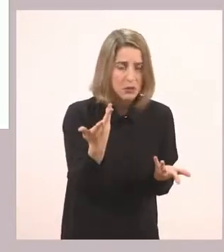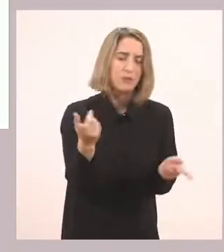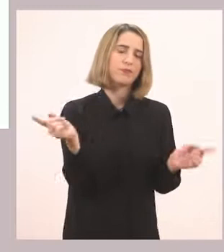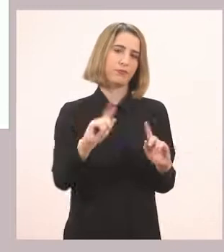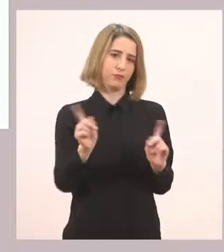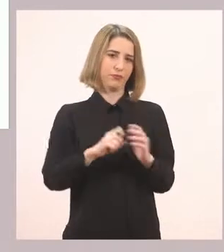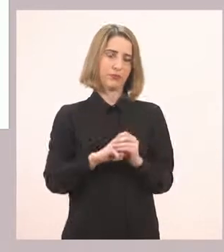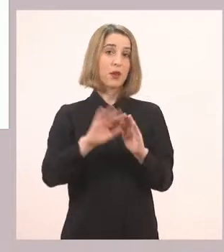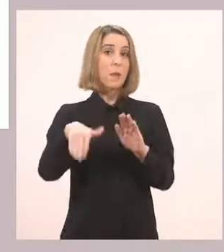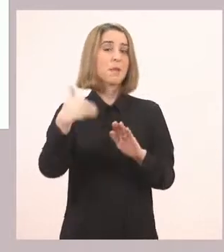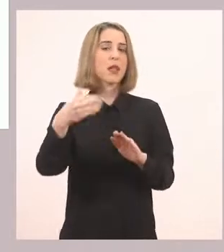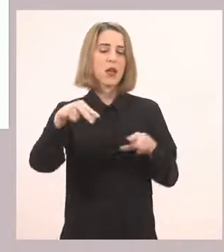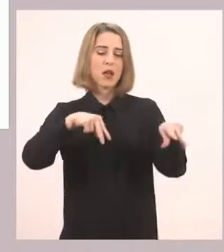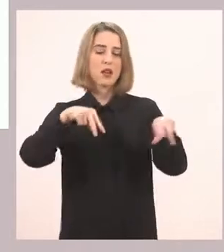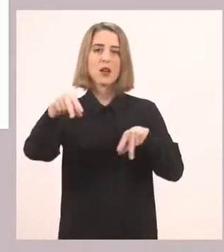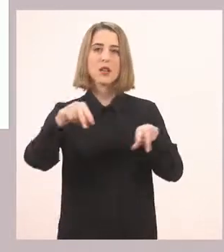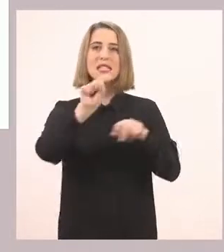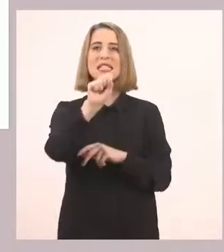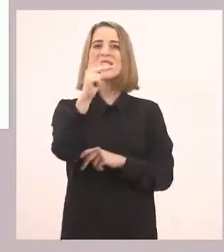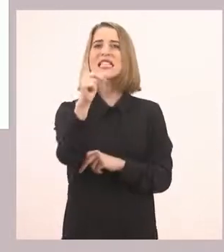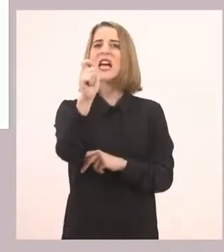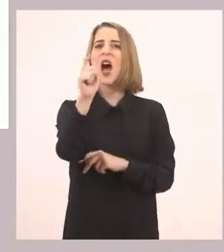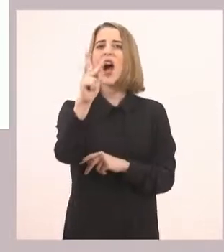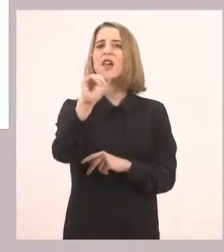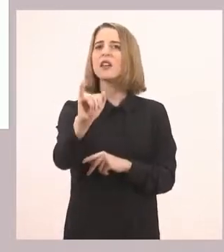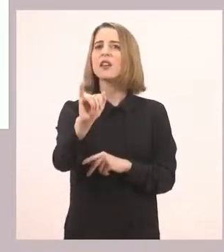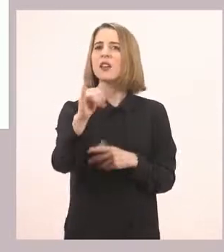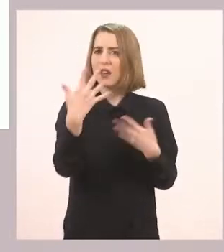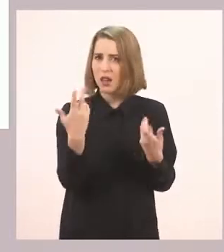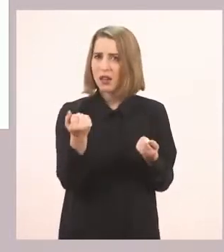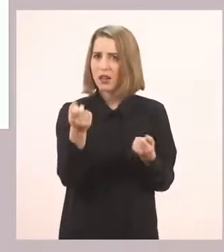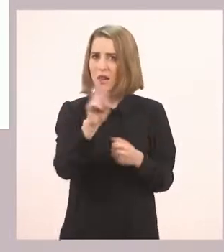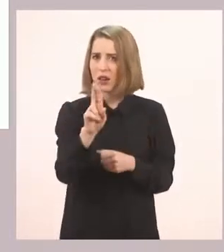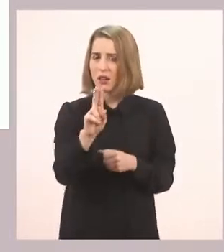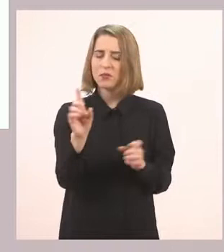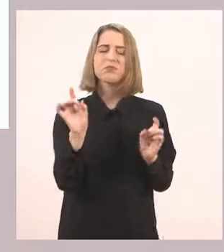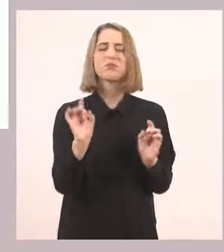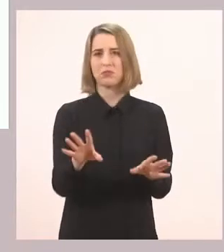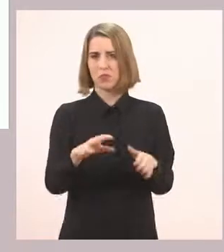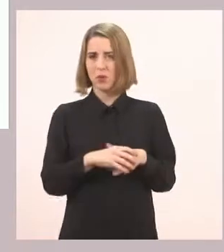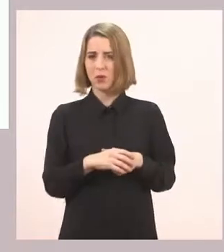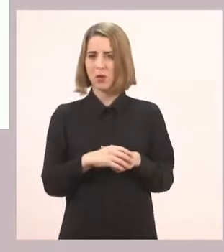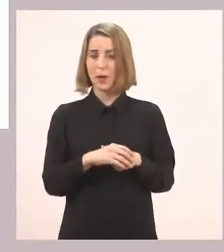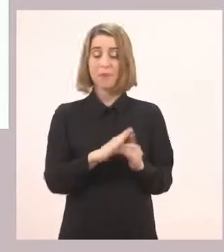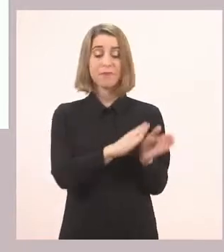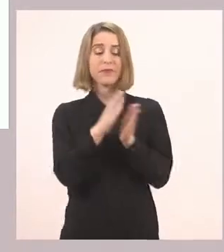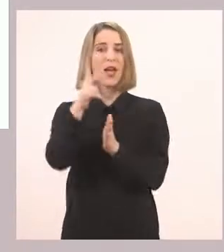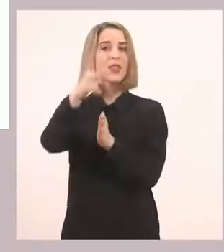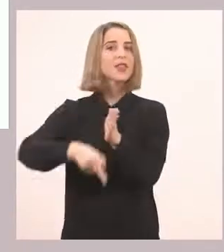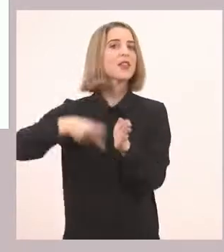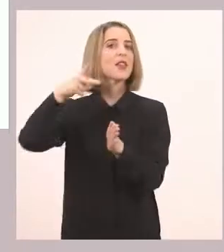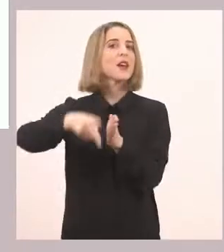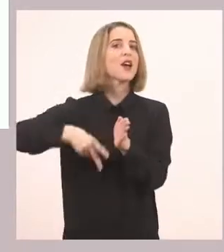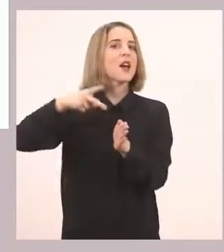Η επόμενη εικονίτσα. Σκάκι γράφει. Δεν ακούω ούτε εδώ. Η επόμενη.